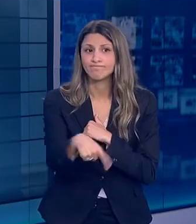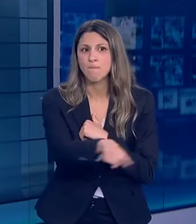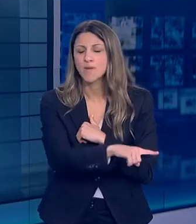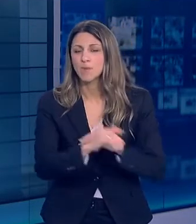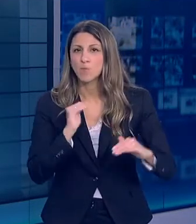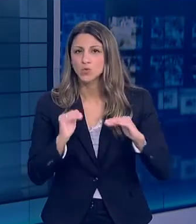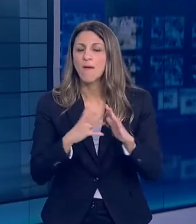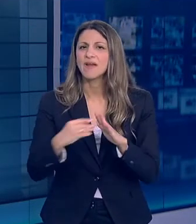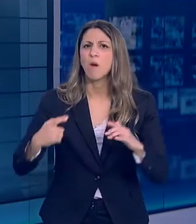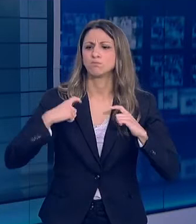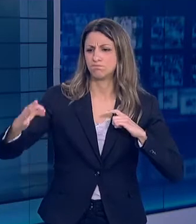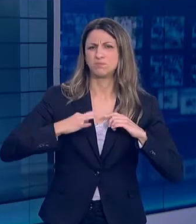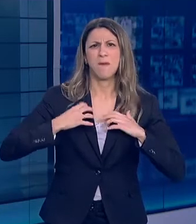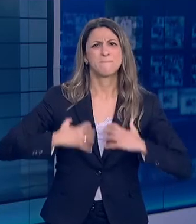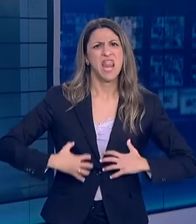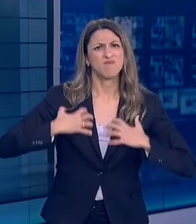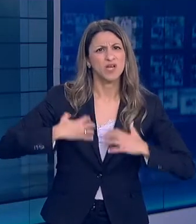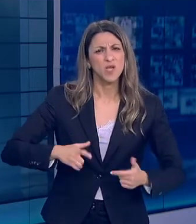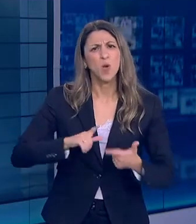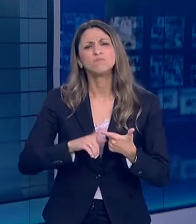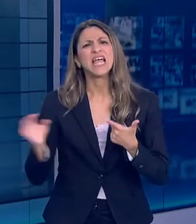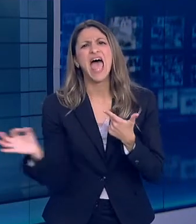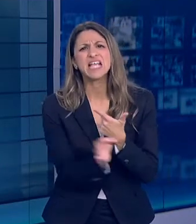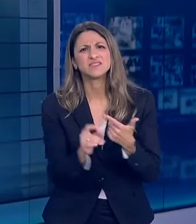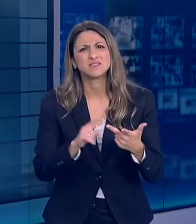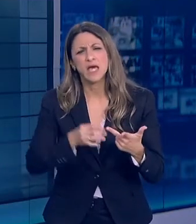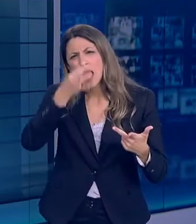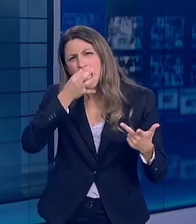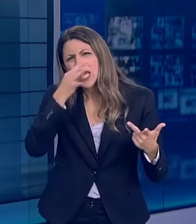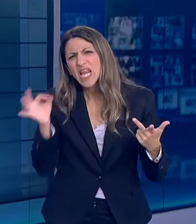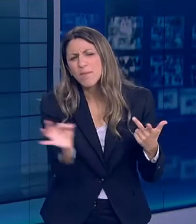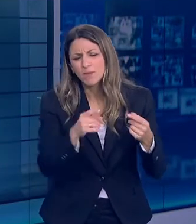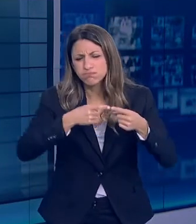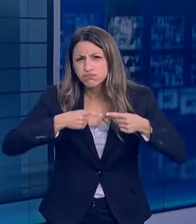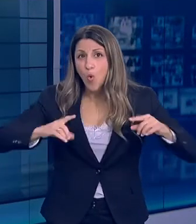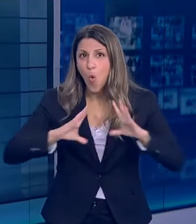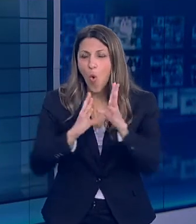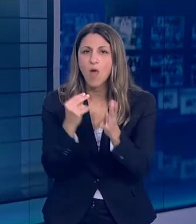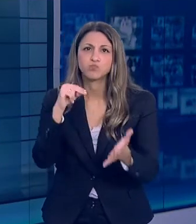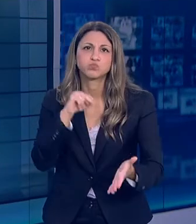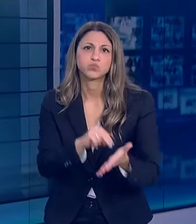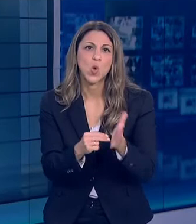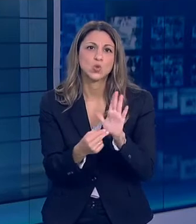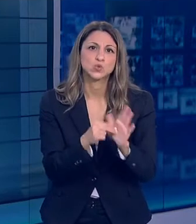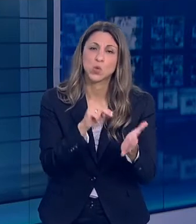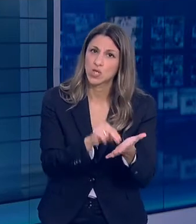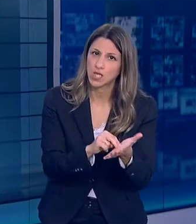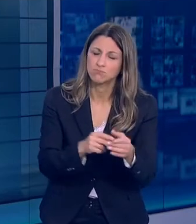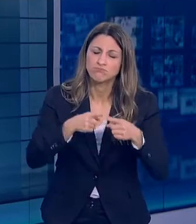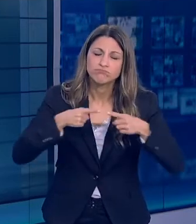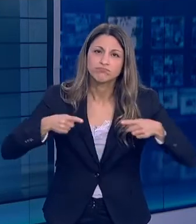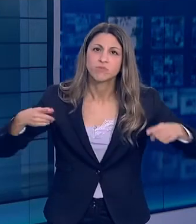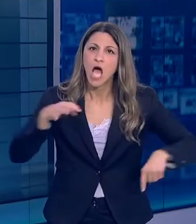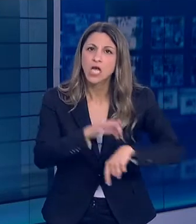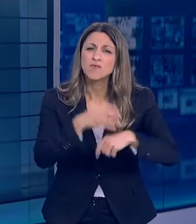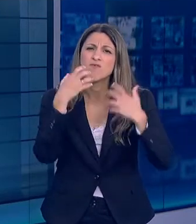όπως οι πνευμονίες, η φηματίωση το HIV, η γρήπη και άλλα λιμόδι νοσήματα η λιγιονέλα που είναι και ένα